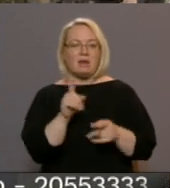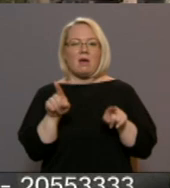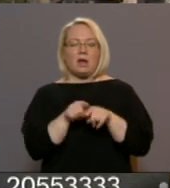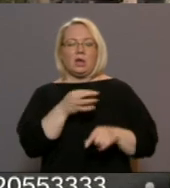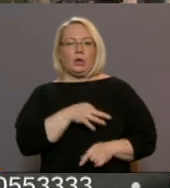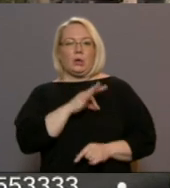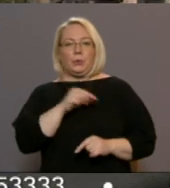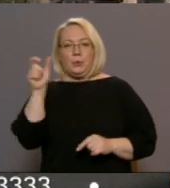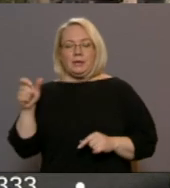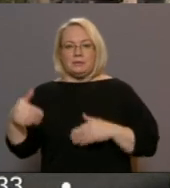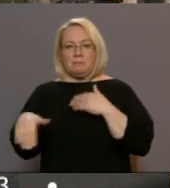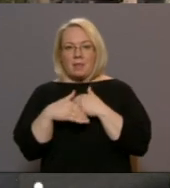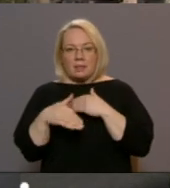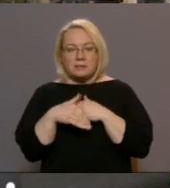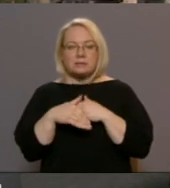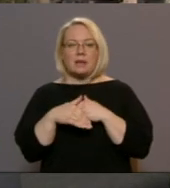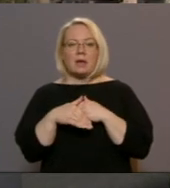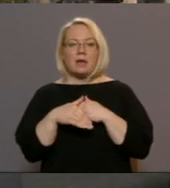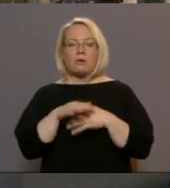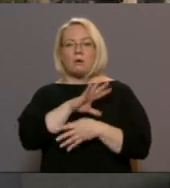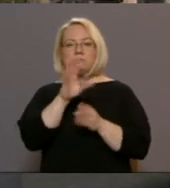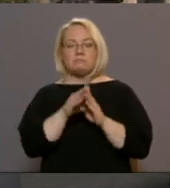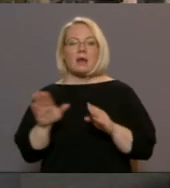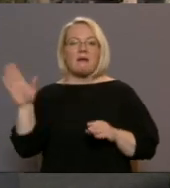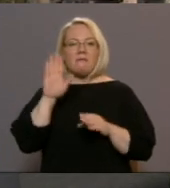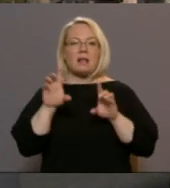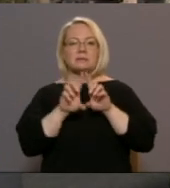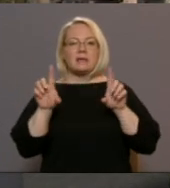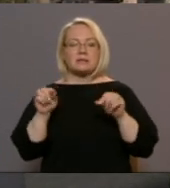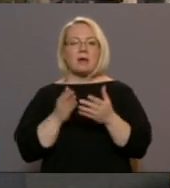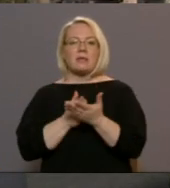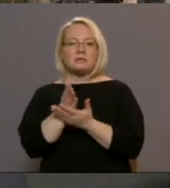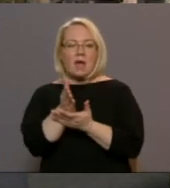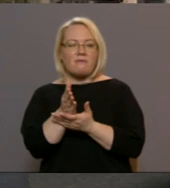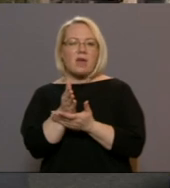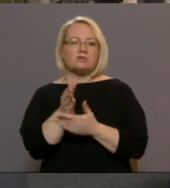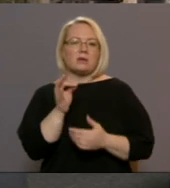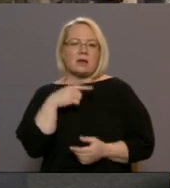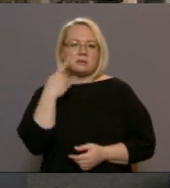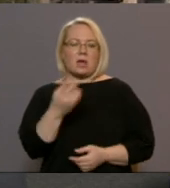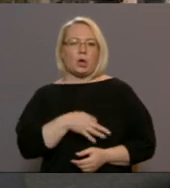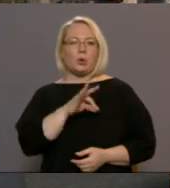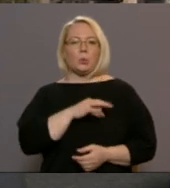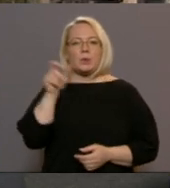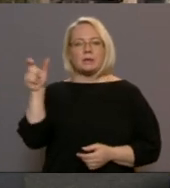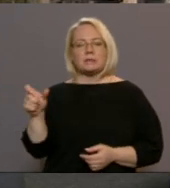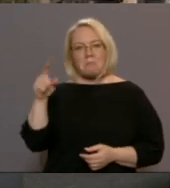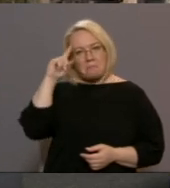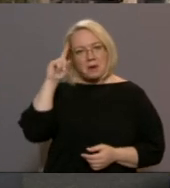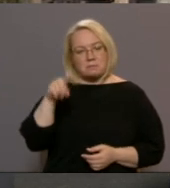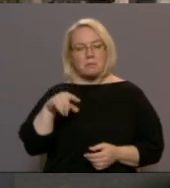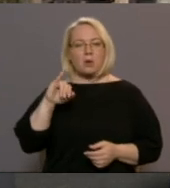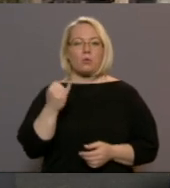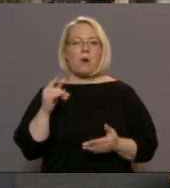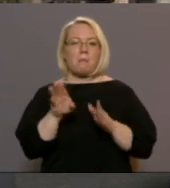palīdzēja, jo palielam valsts iestādēs ir jāvēršās ar jurista zināšanā. Tāpēc, kad